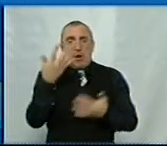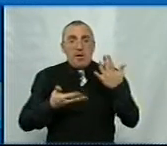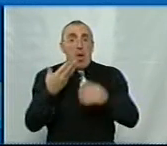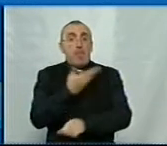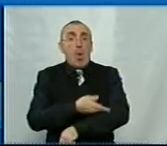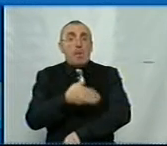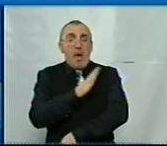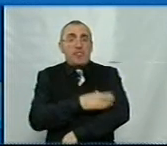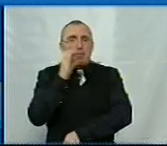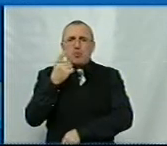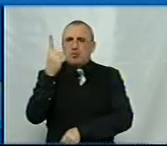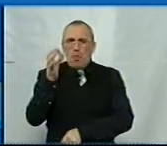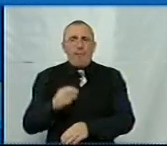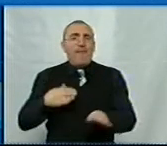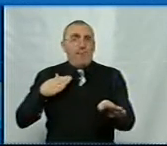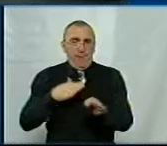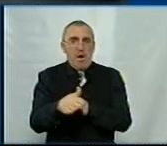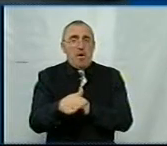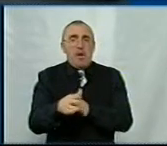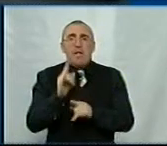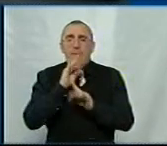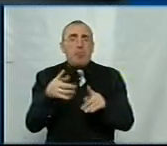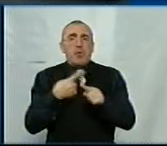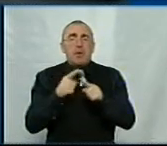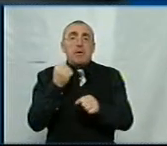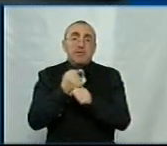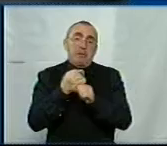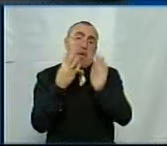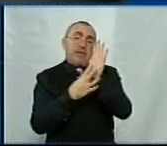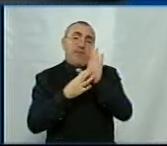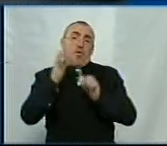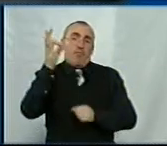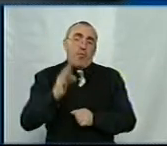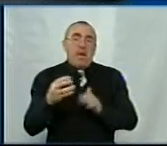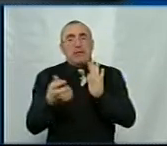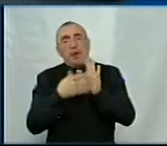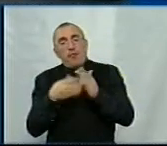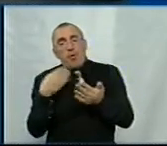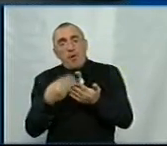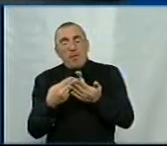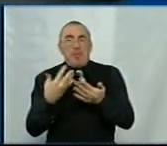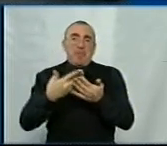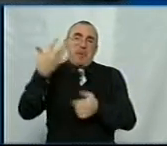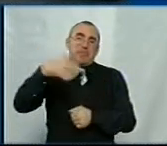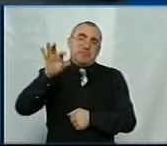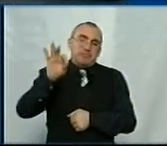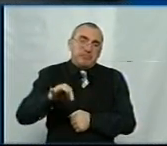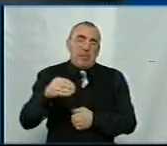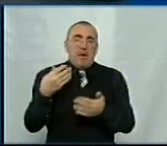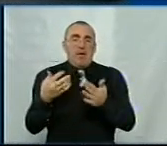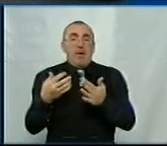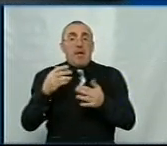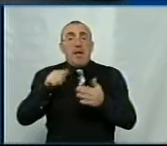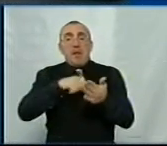Полтавська, вона буде на 100% виконана, не буде таких, що зроблять на 90% не вистачить коштів, чи на 50% не вистачить коштів. В